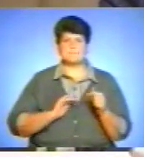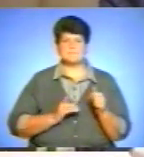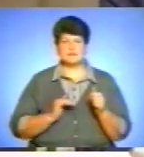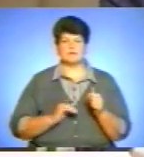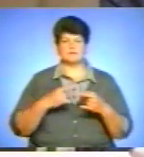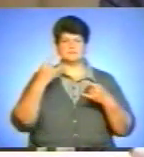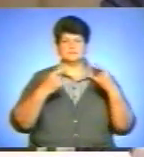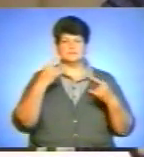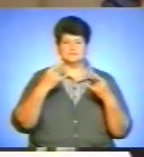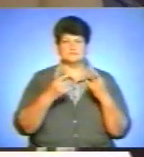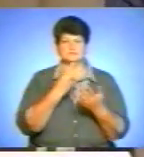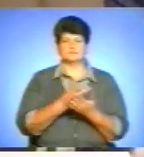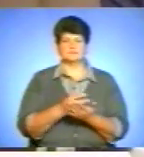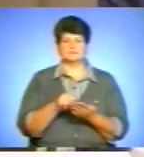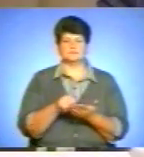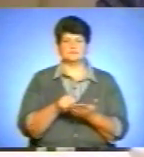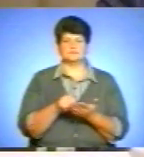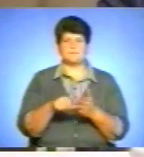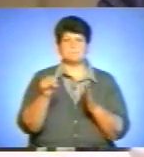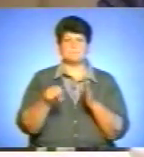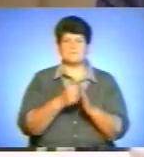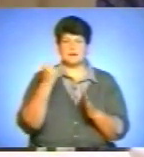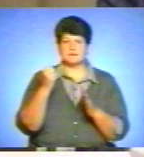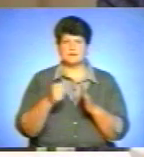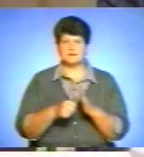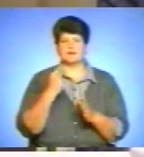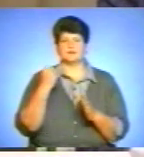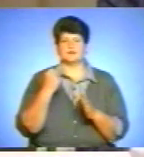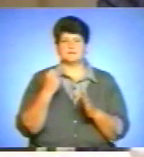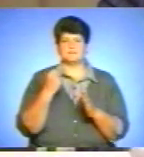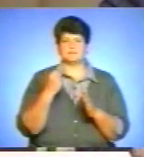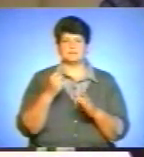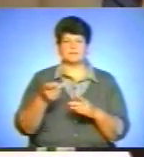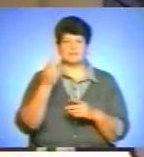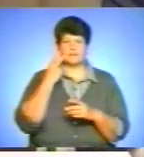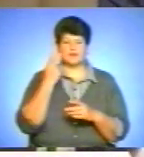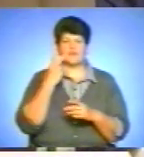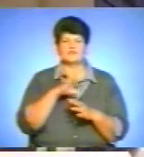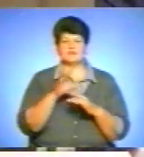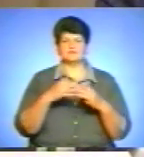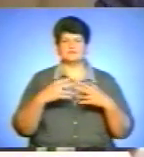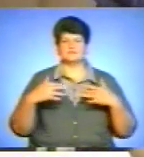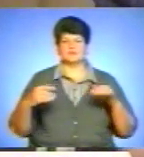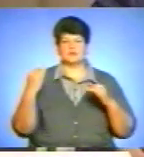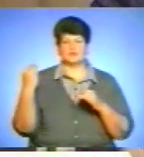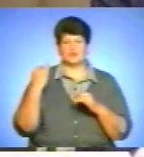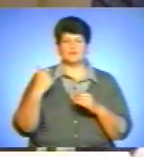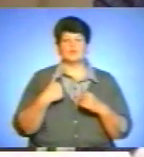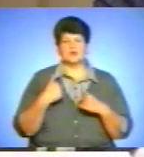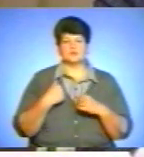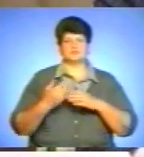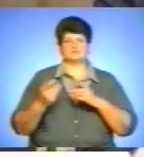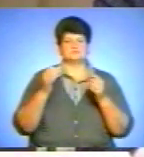телевізорі, бандити безприривні. Вся ця детективна історія, але в жить героїчне